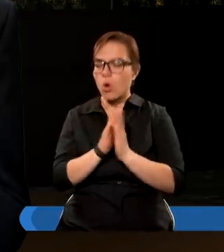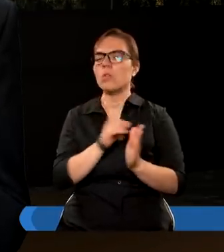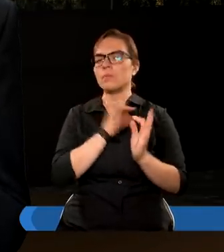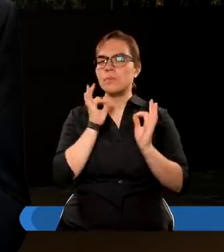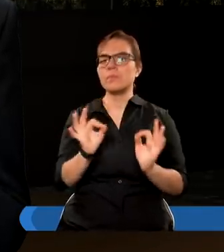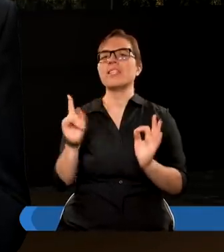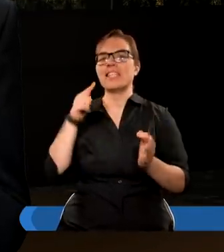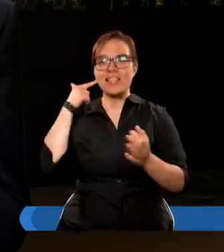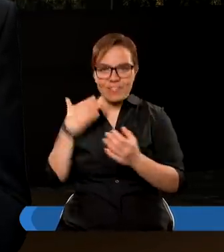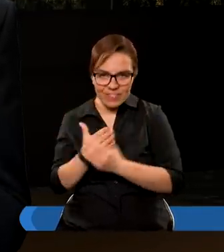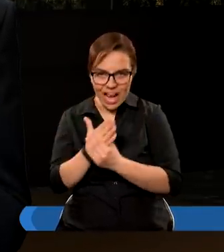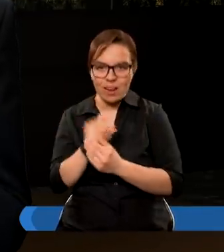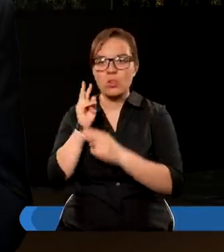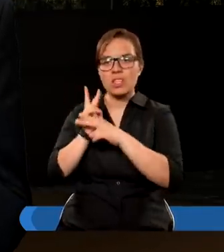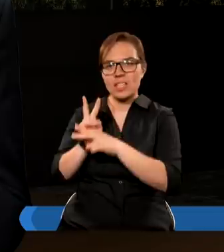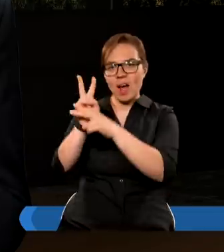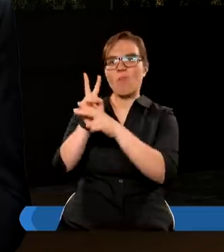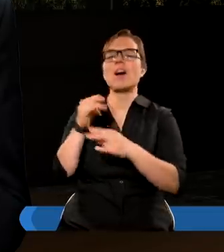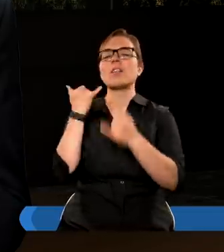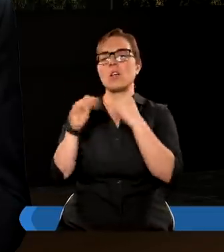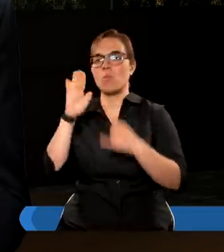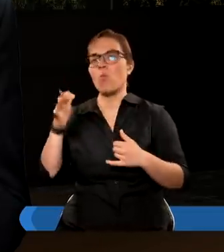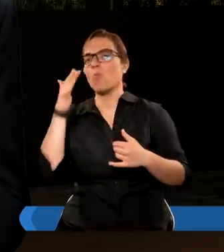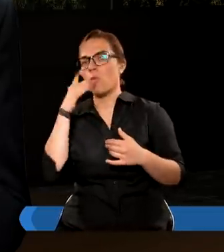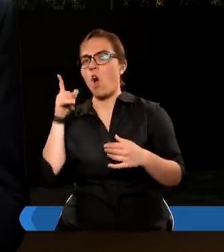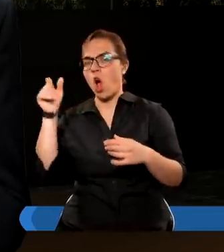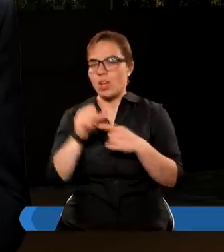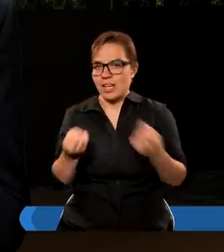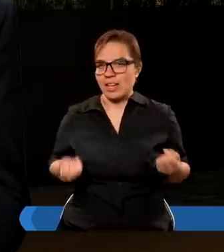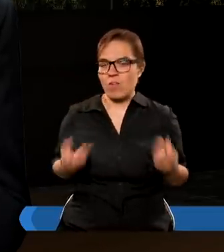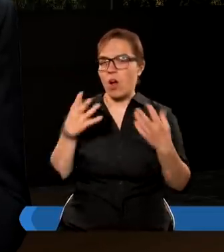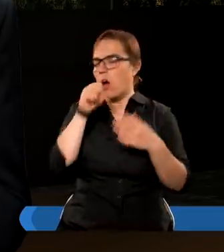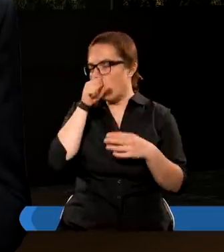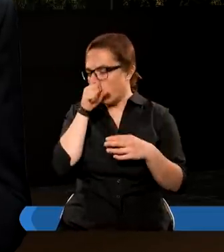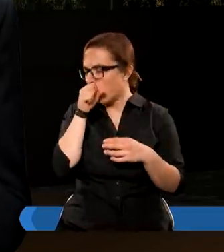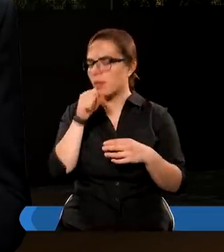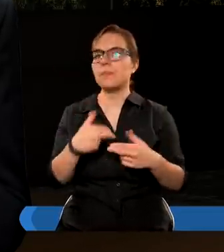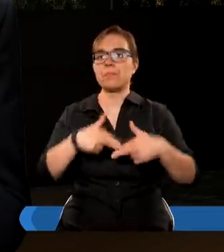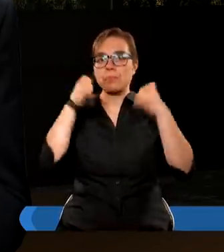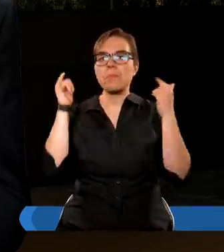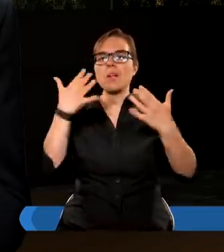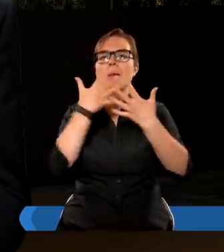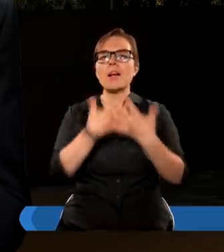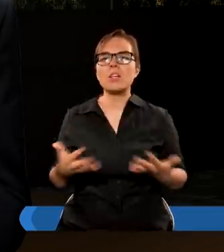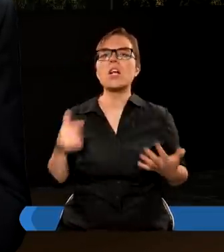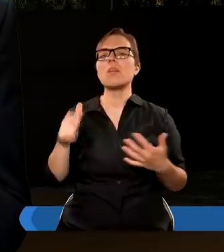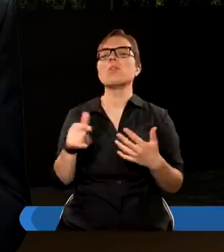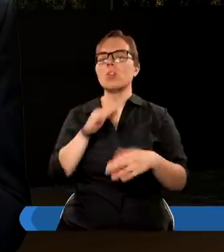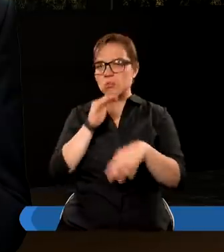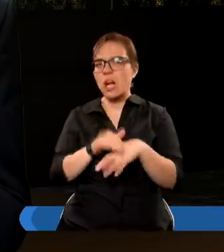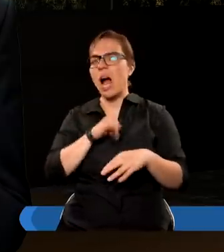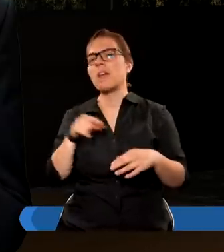wiarą i zaufaniem. Jeżeli Bóg mówi, że On jest stworzycielem nieba i ziemi, to nie zgadzam się z